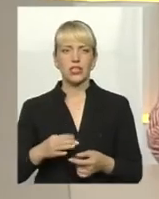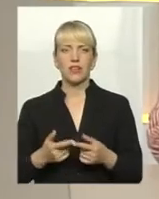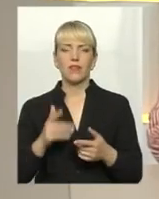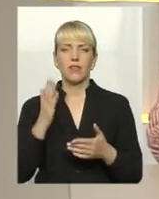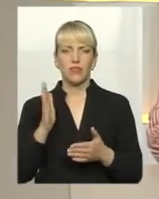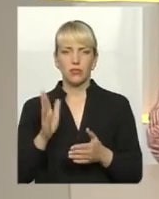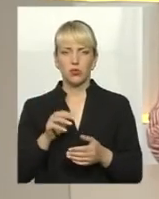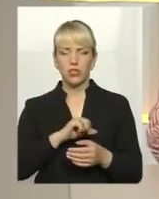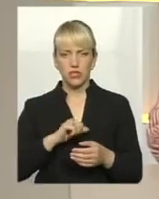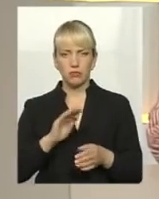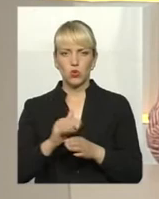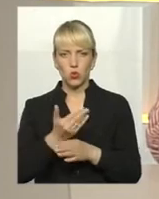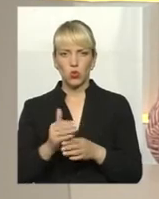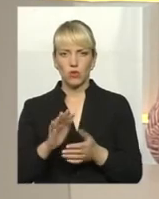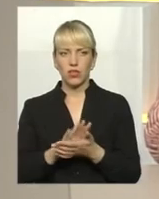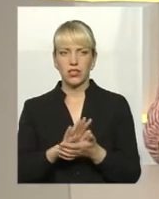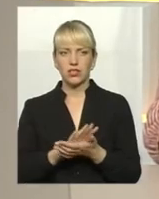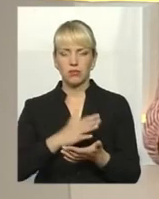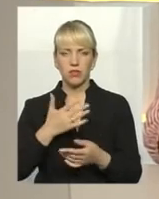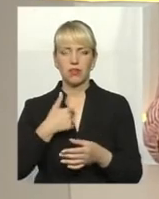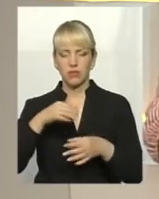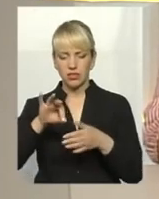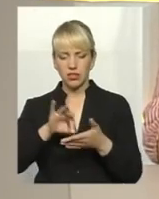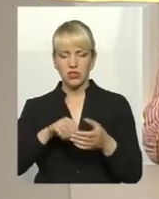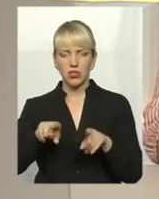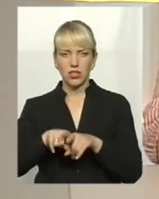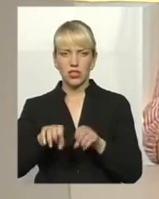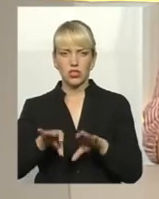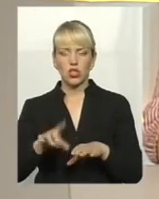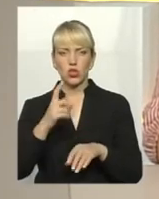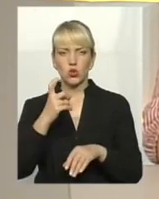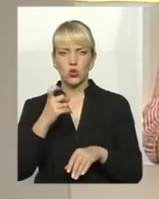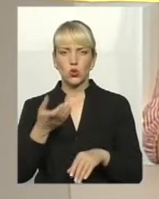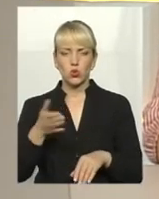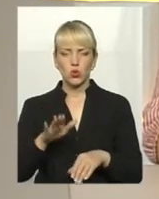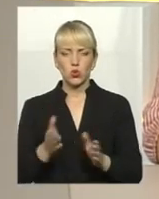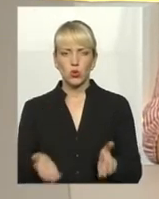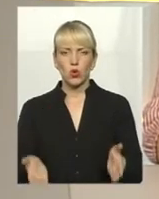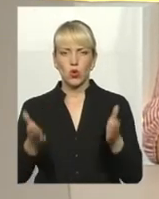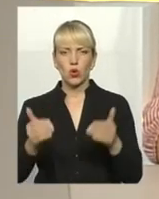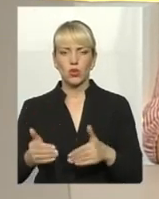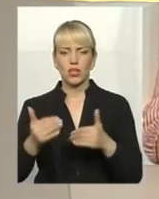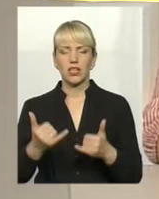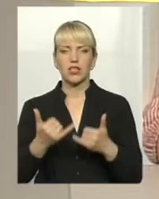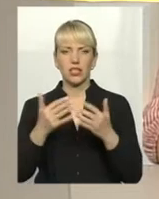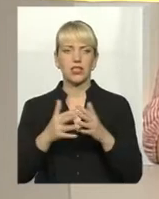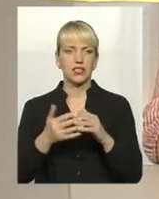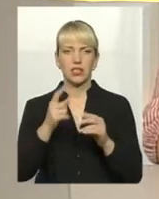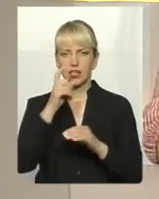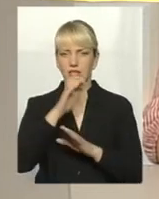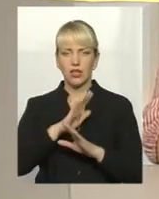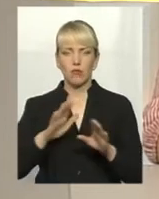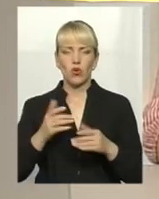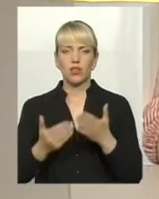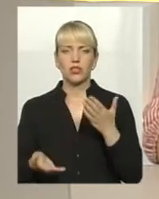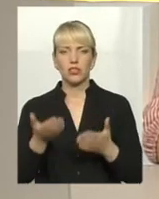щоб сортувалося сміття, так? Так, Зразу так. 100 контейнерів для наших 21 села, то це непогано. І